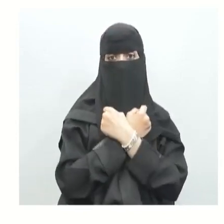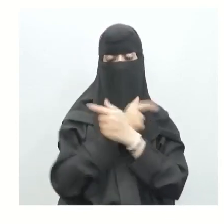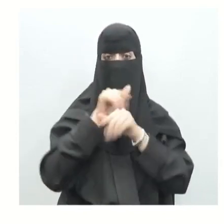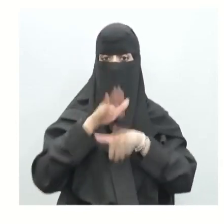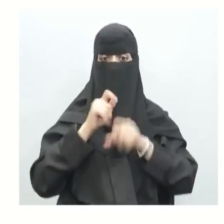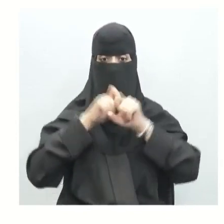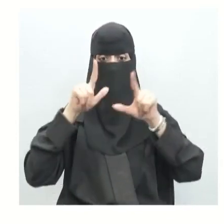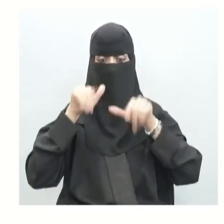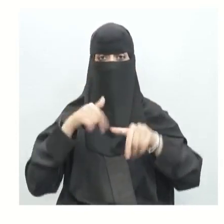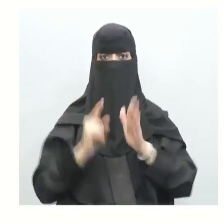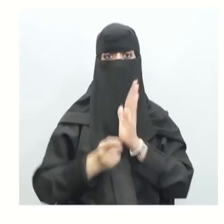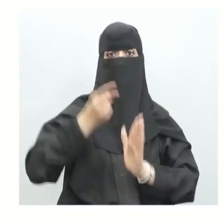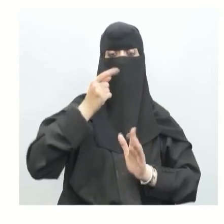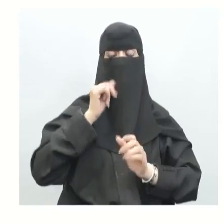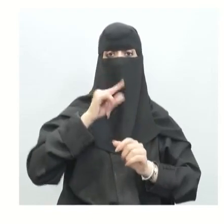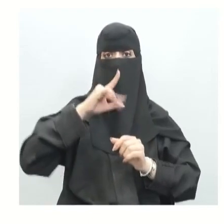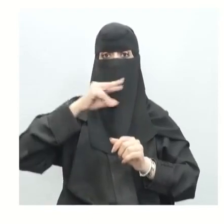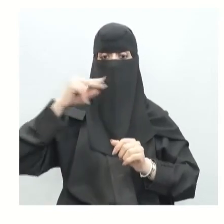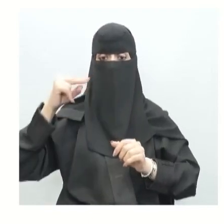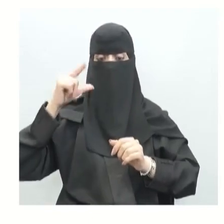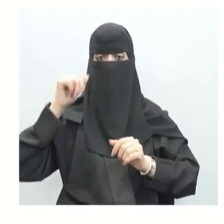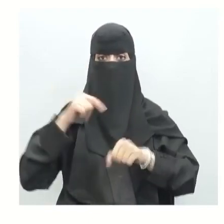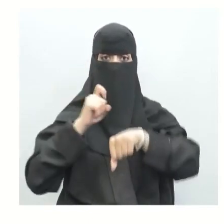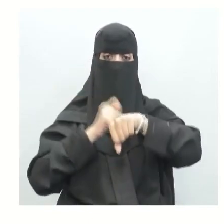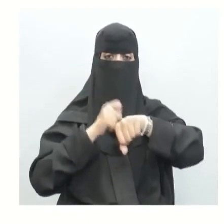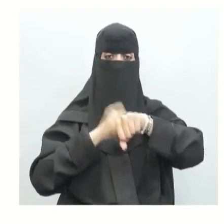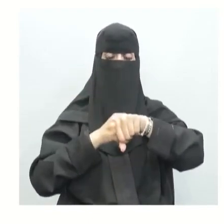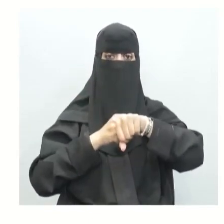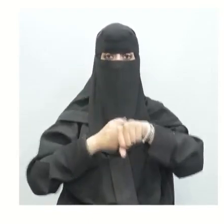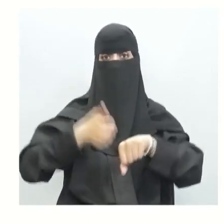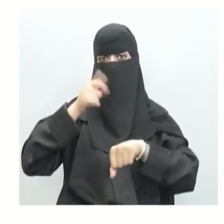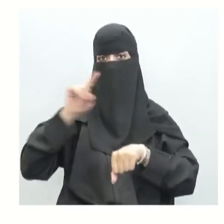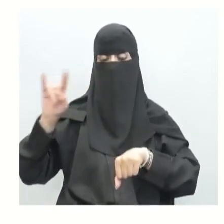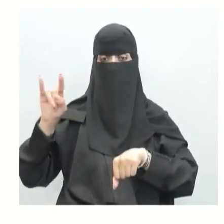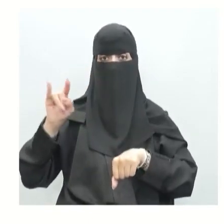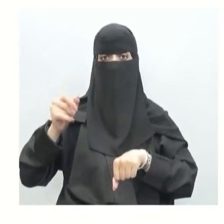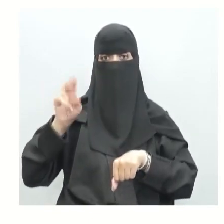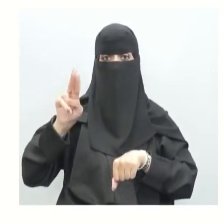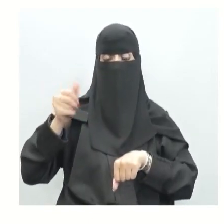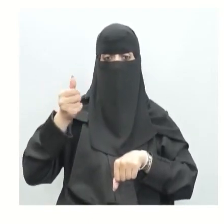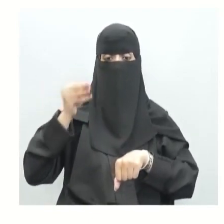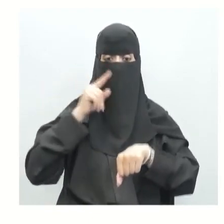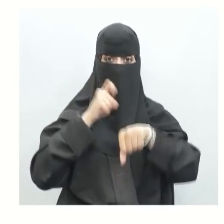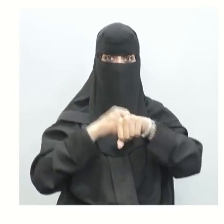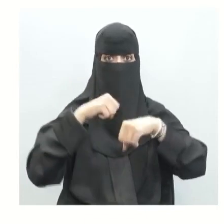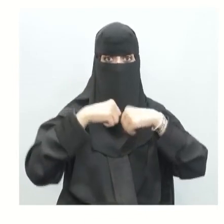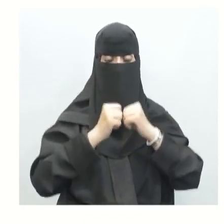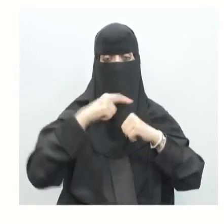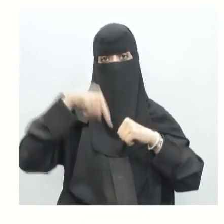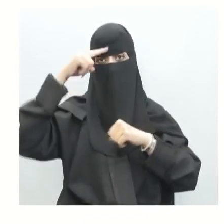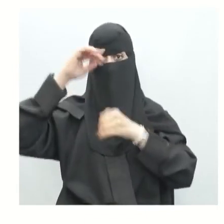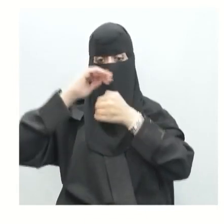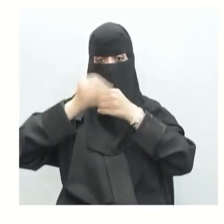يظهر معنا في أولى الأمراض التهاب العظام نهاية العظام في المفاصل المتحركة ومنها الركبة